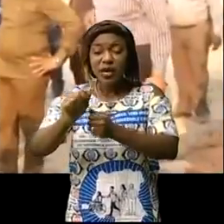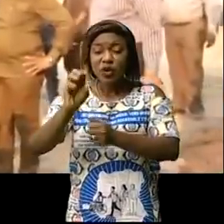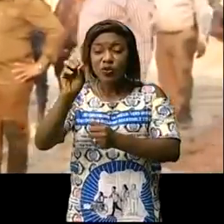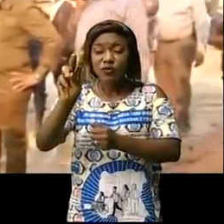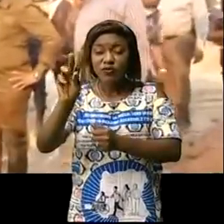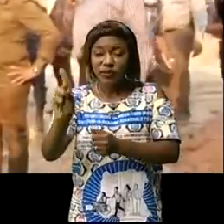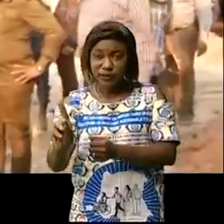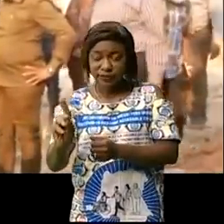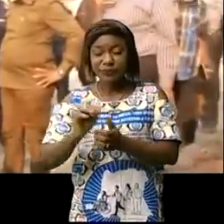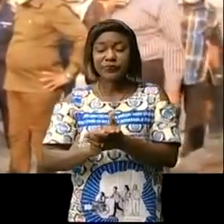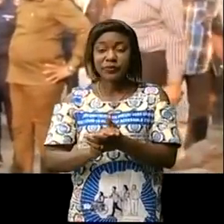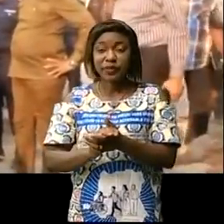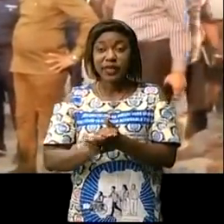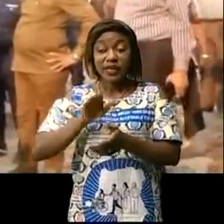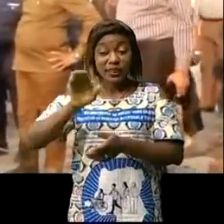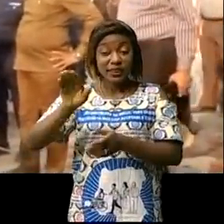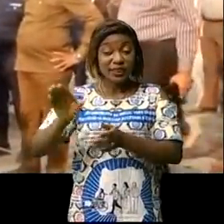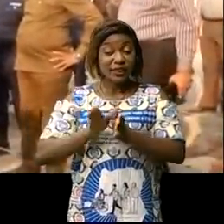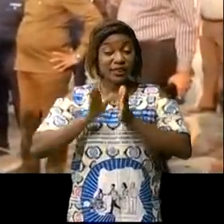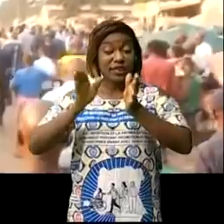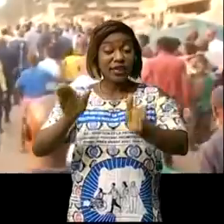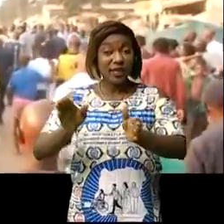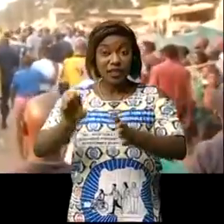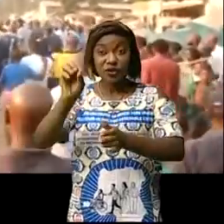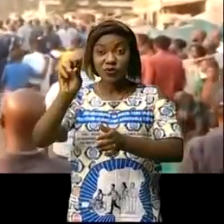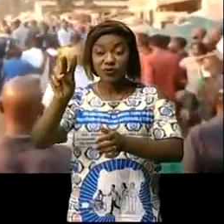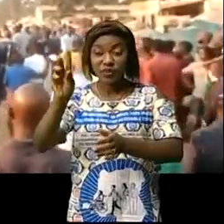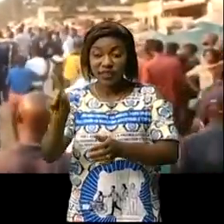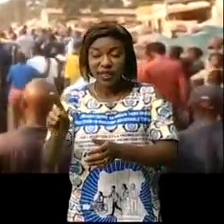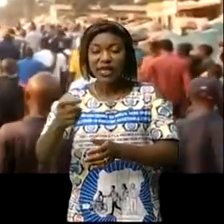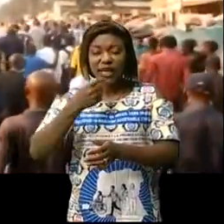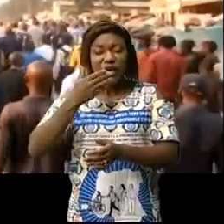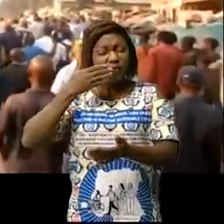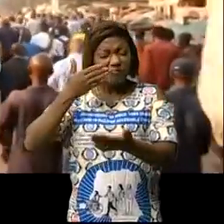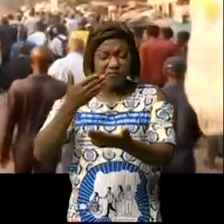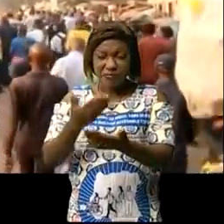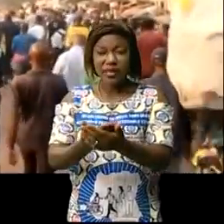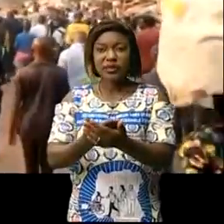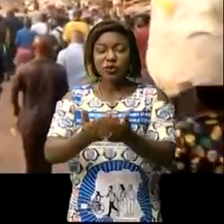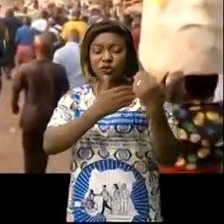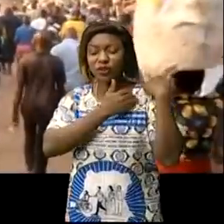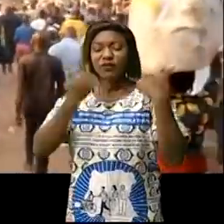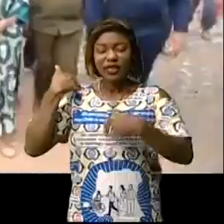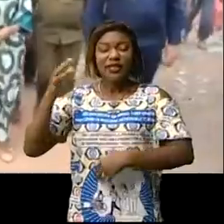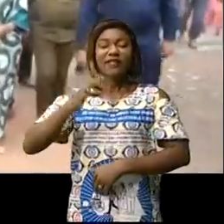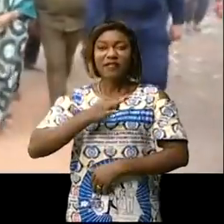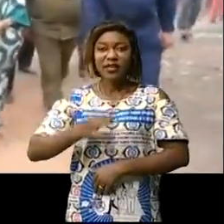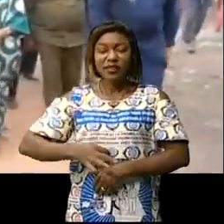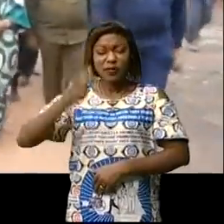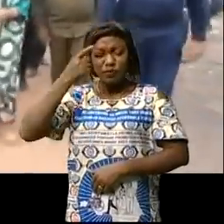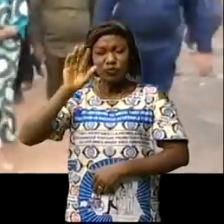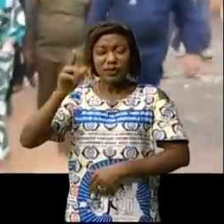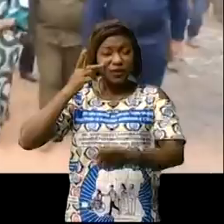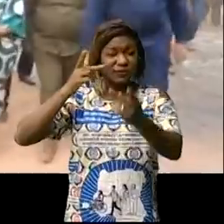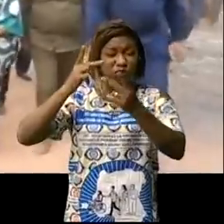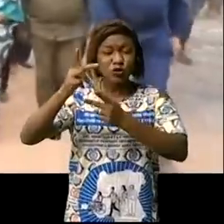lycée-mer Ossia. Le directeur général de l'OVD a remercié le chef de l'État Félix-Antoine Chikedi-Chilombo pour sa vision le